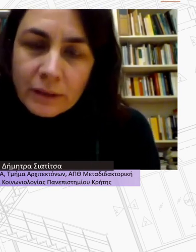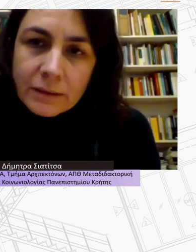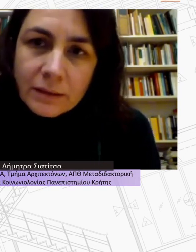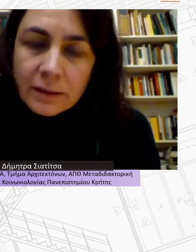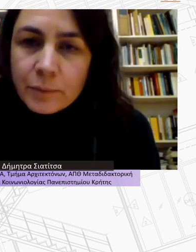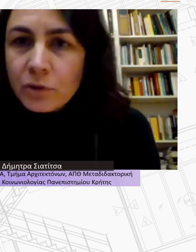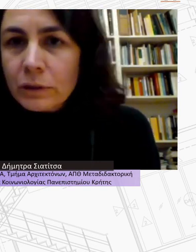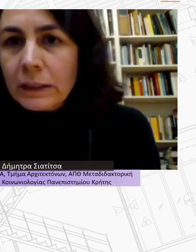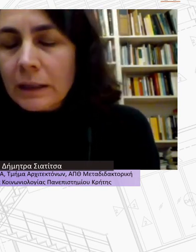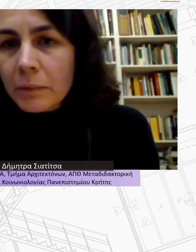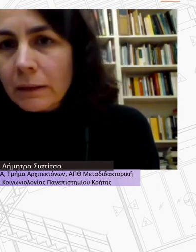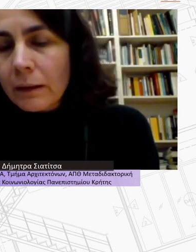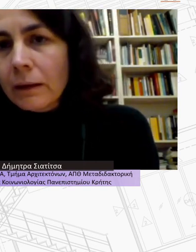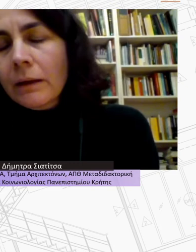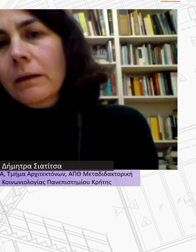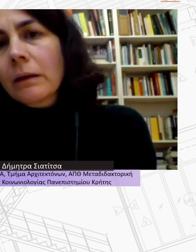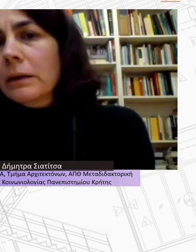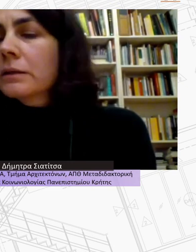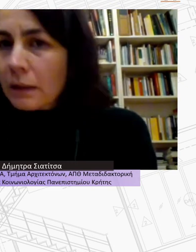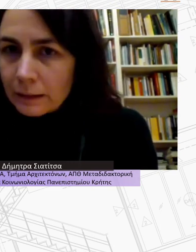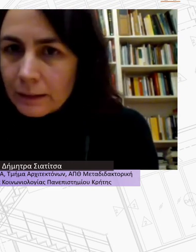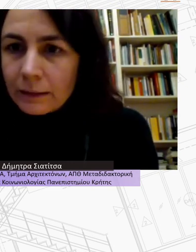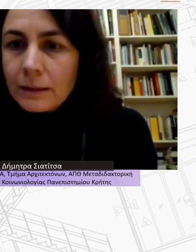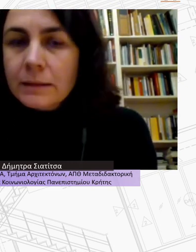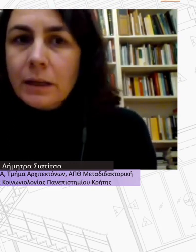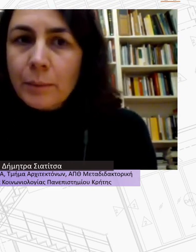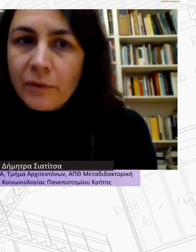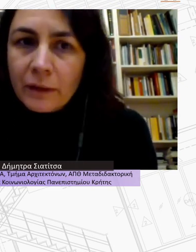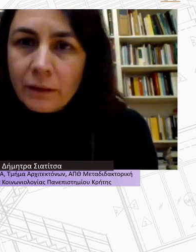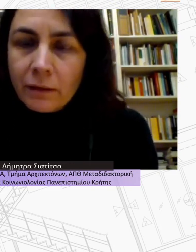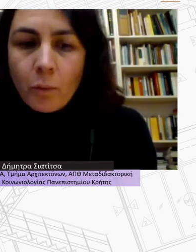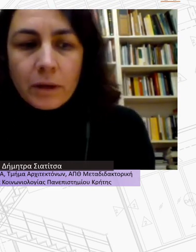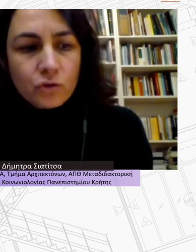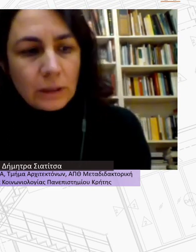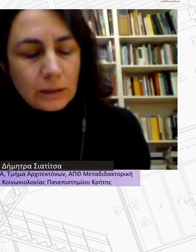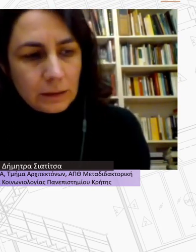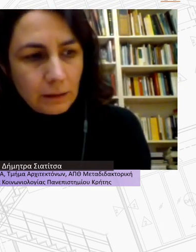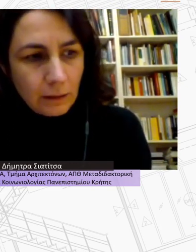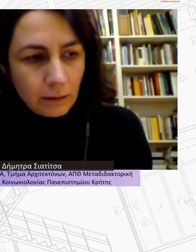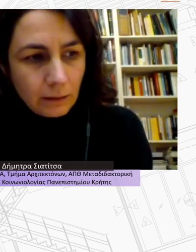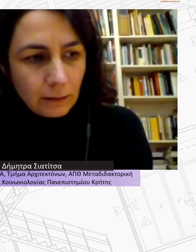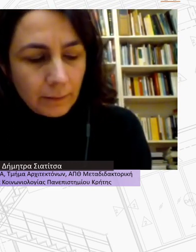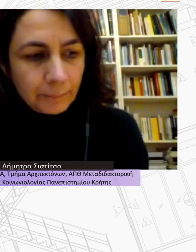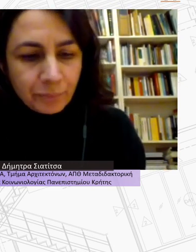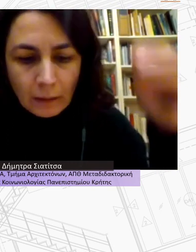ιδιοκτήτης θα ζητήσει περισσότερα χρήματα γιατί είναι σε καλύτερη κατάσταση, άρα απευθύνεται ενδεχομένως σε